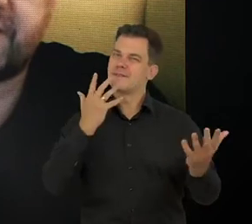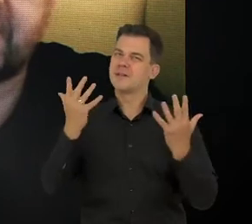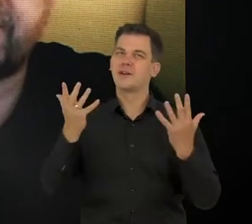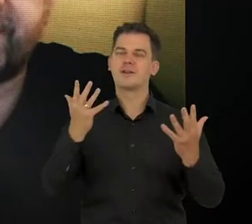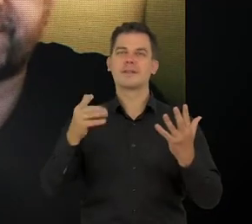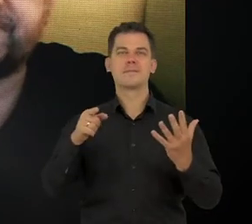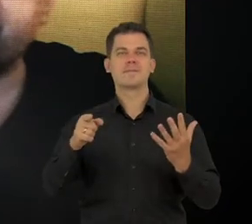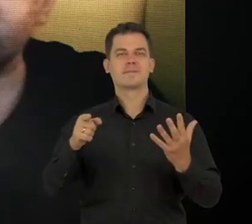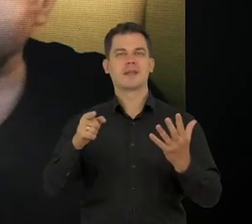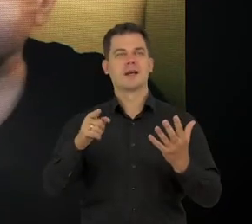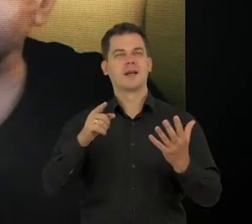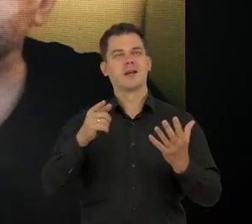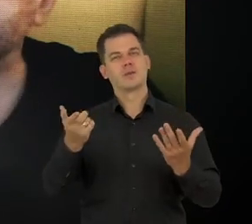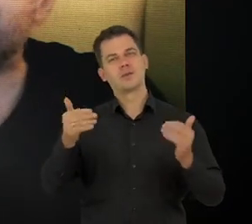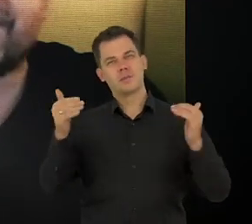taki bardziej,